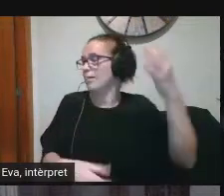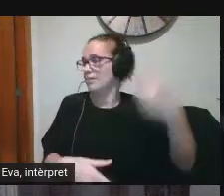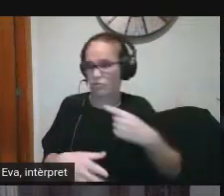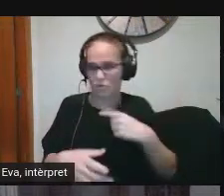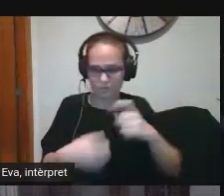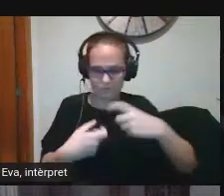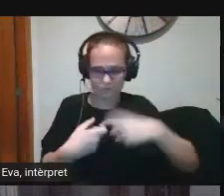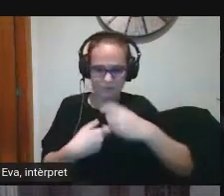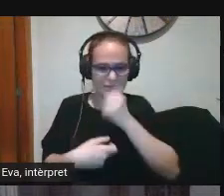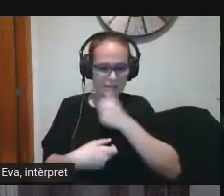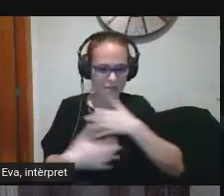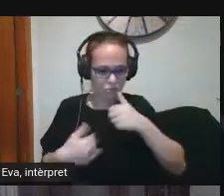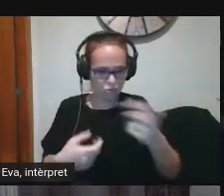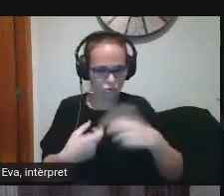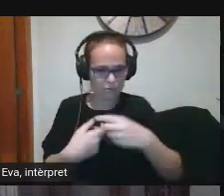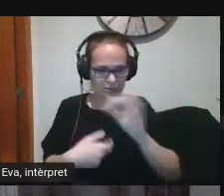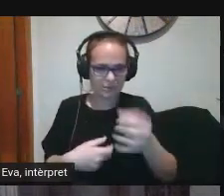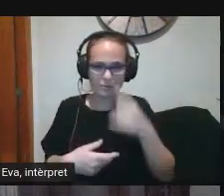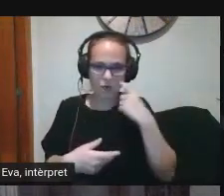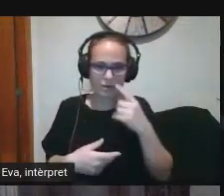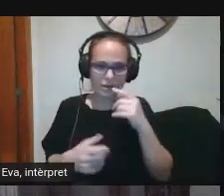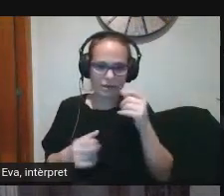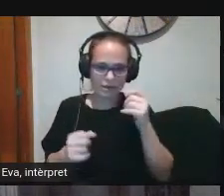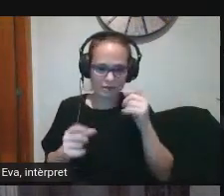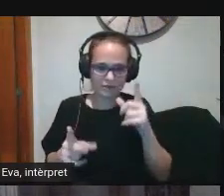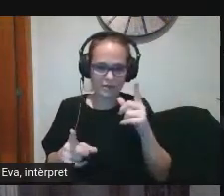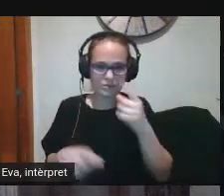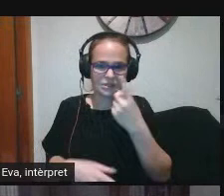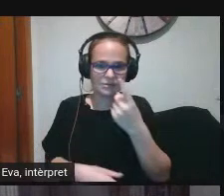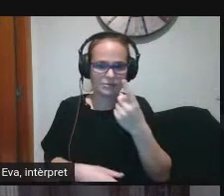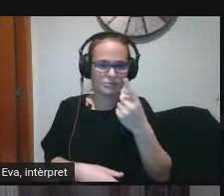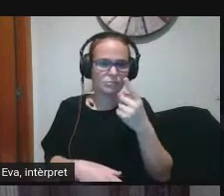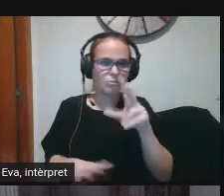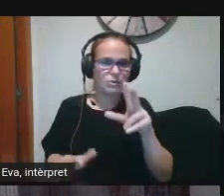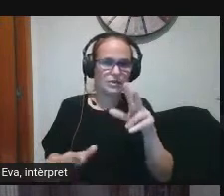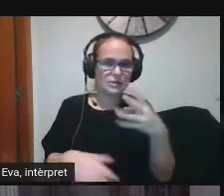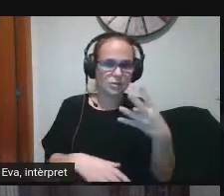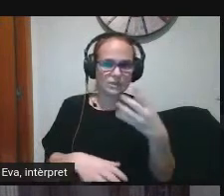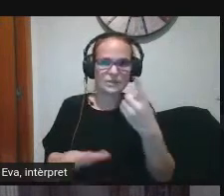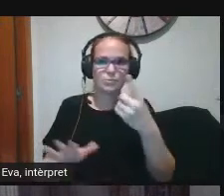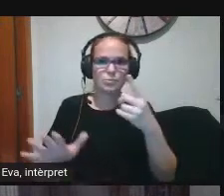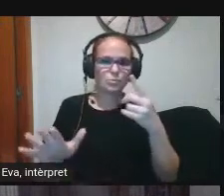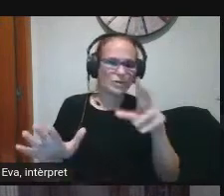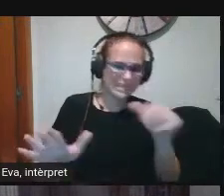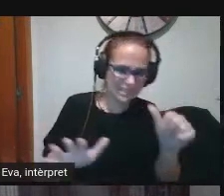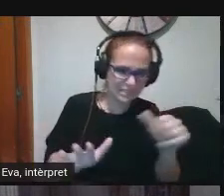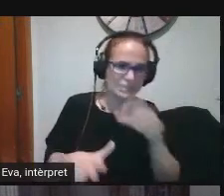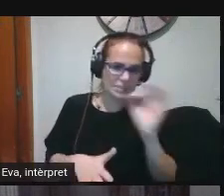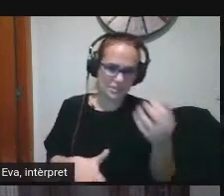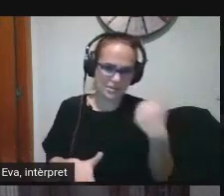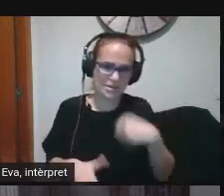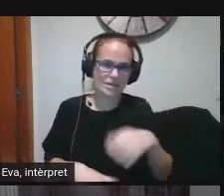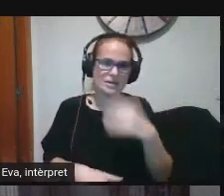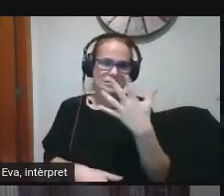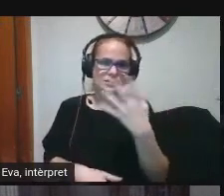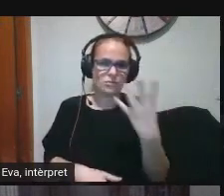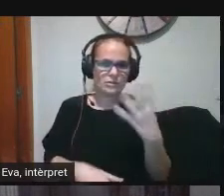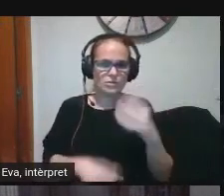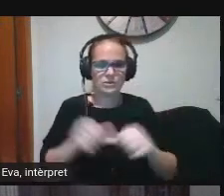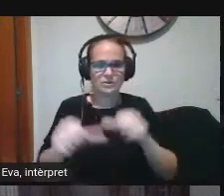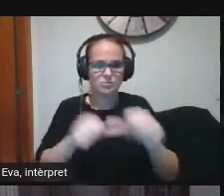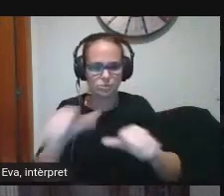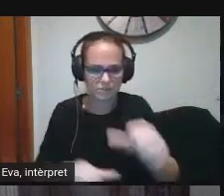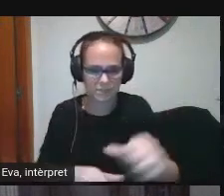apuntat què he volgut però fixeu-vos que 184 o 186 dels que teniu doncs ja sí 54 estan en procés